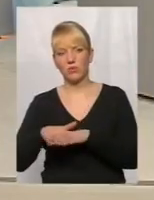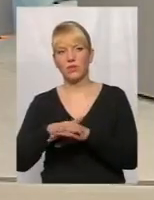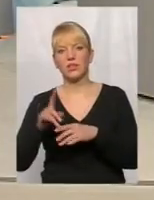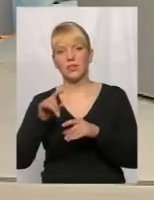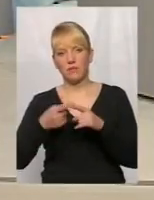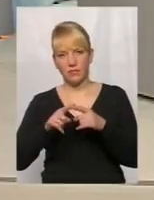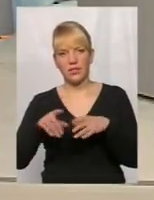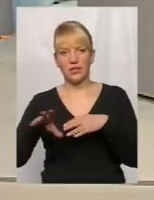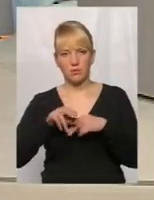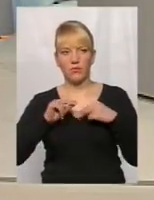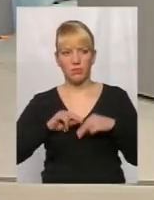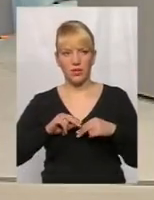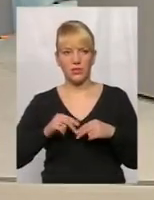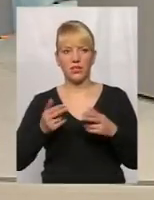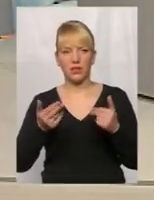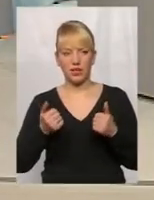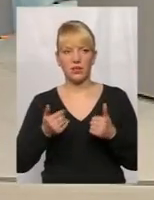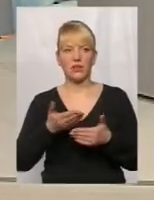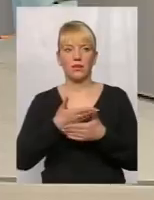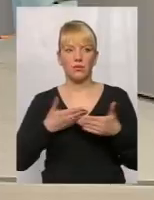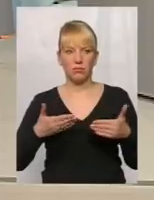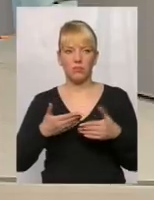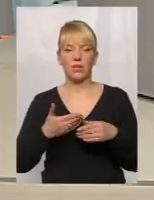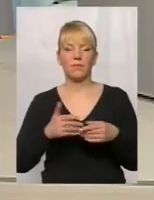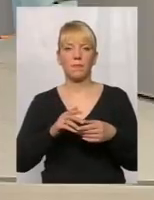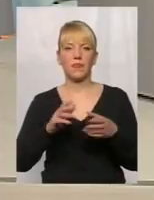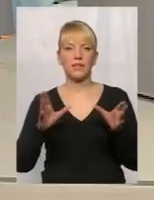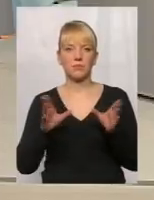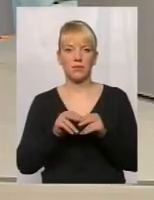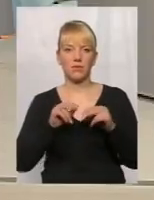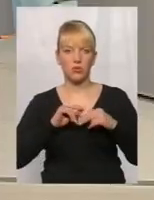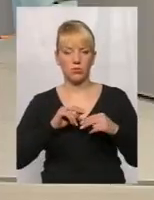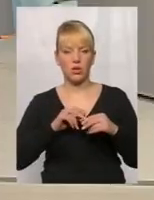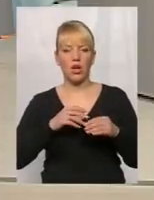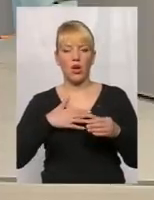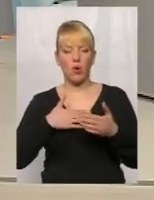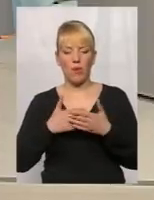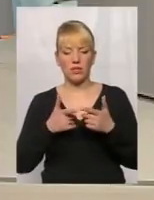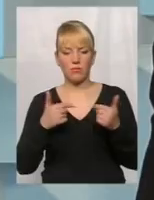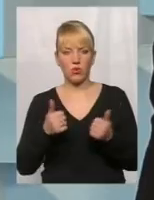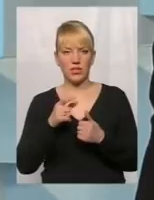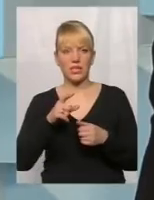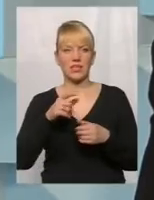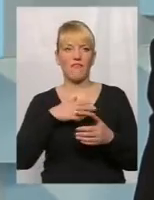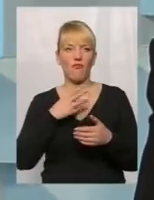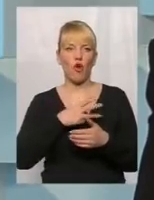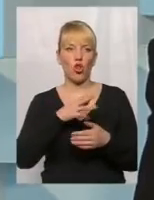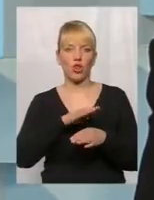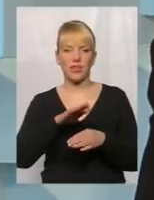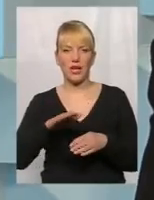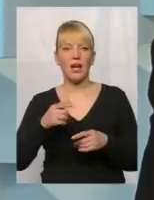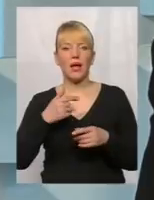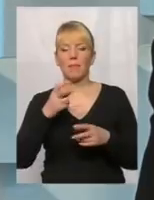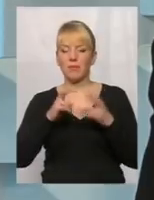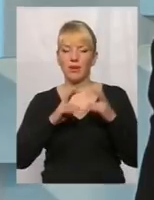Правильно, пане Ігор? Так. Ми, скажімо, дуже тісно працюємо з громадськими організаціями, з волонтерами. Підприємство теж не спить.